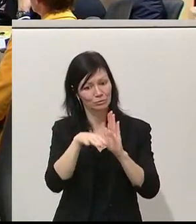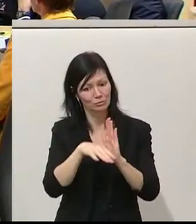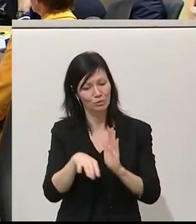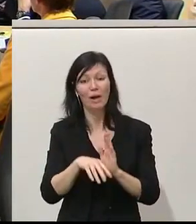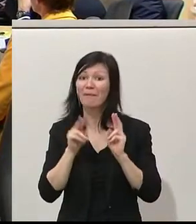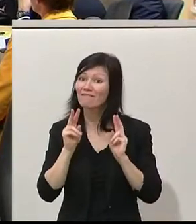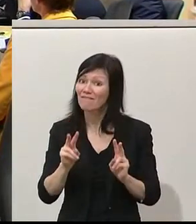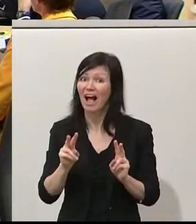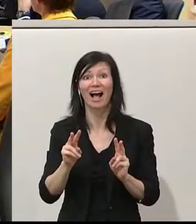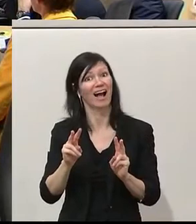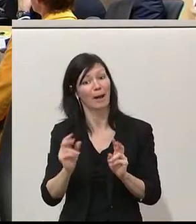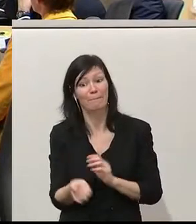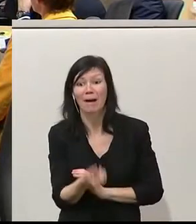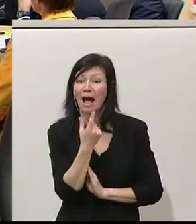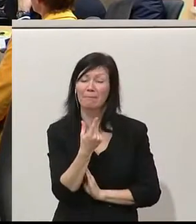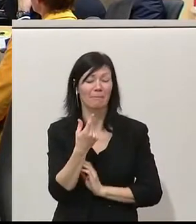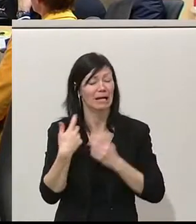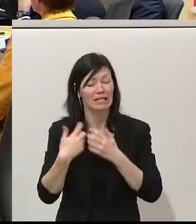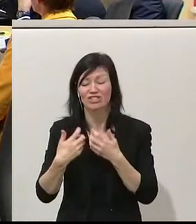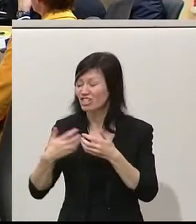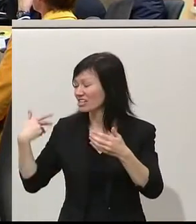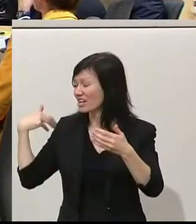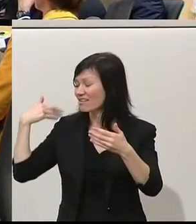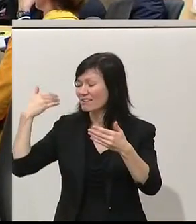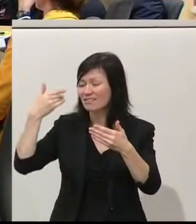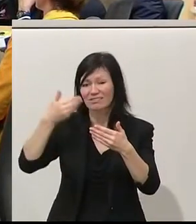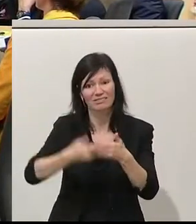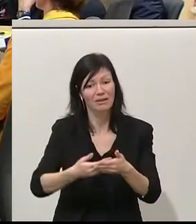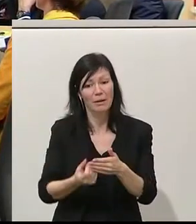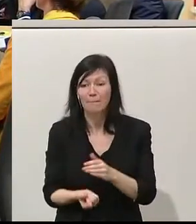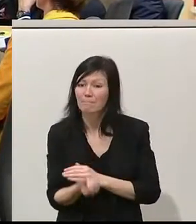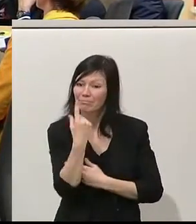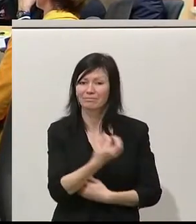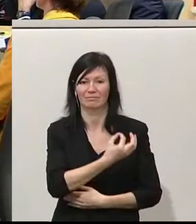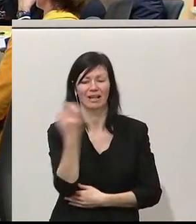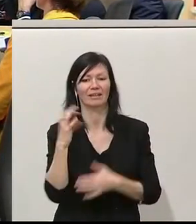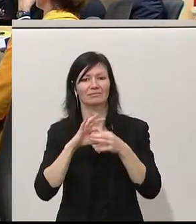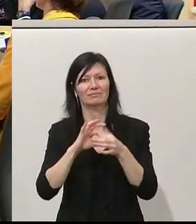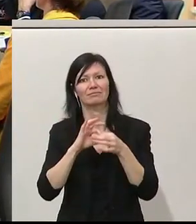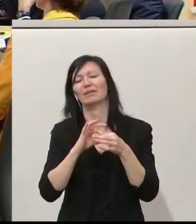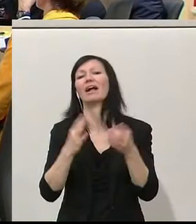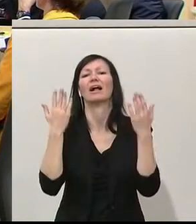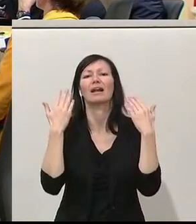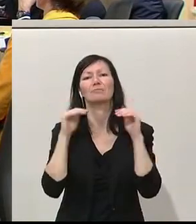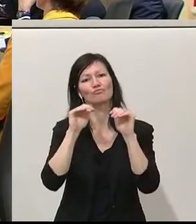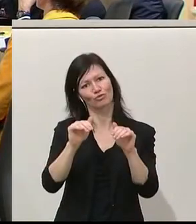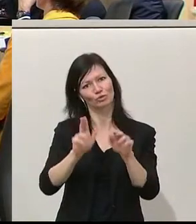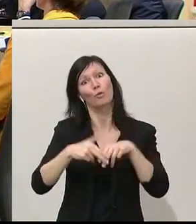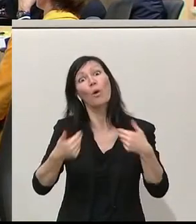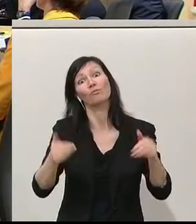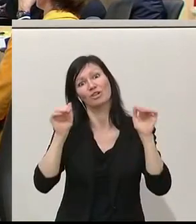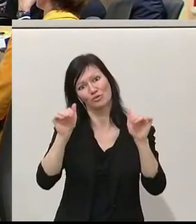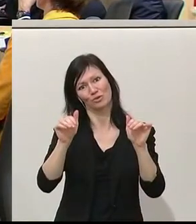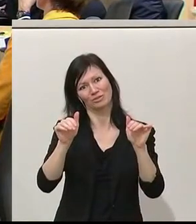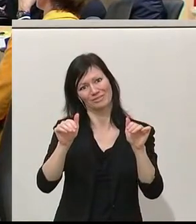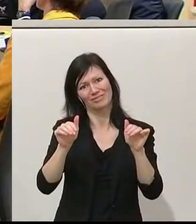Tag auch feiern können, aus meiner Sicht, was den Klima- und Umweltschutz in Österreich betrifft. Und ich freue mich deswegen sehr, dass ich Ihnen diesen Teil